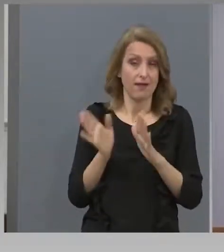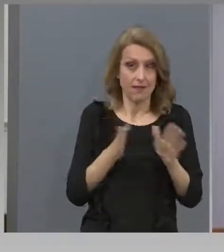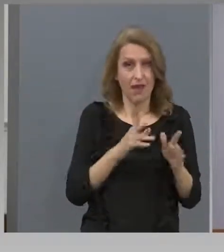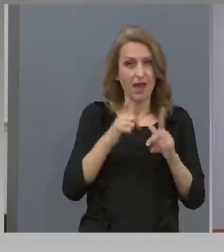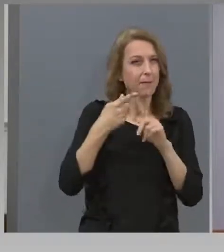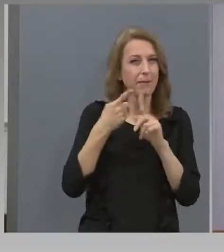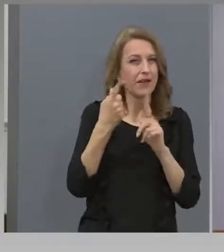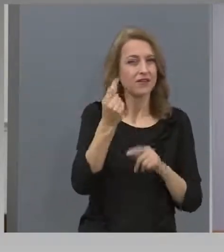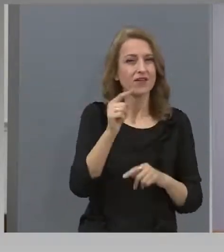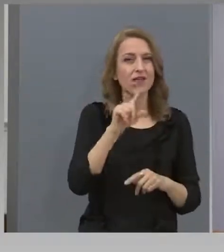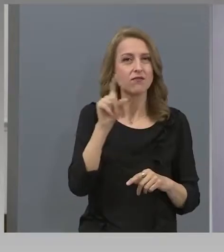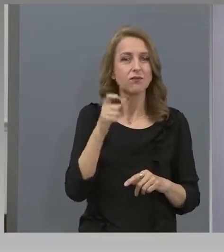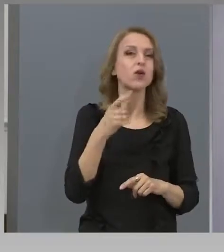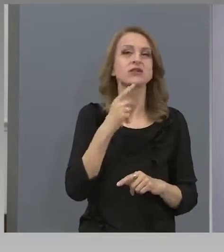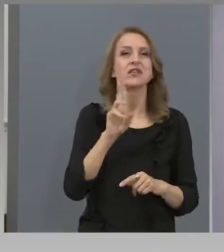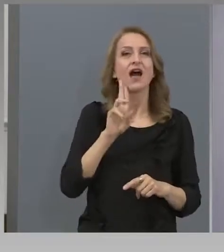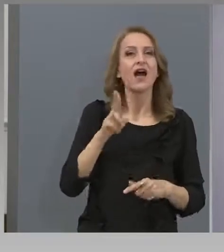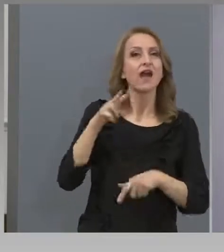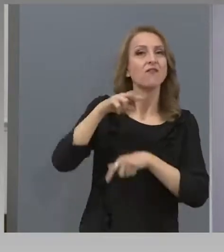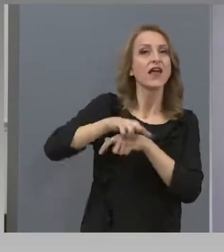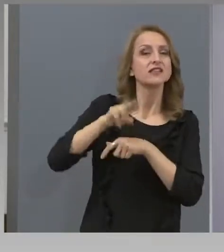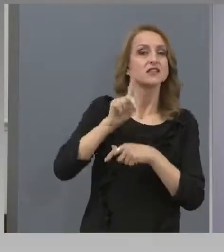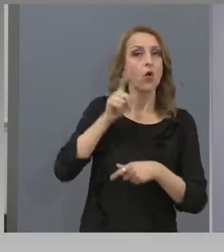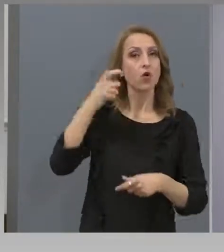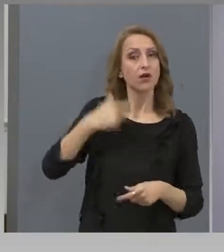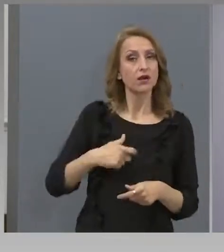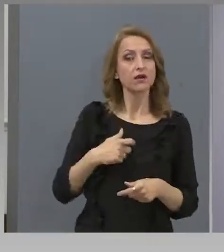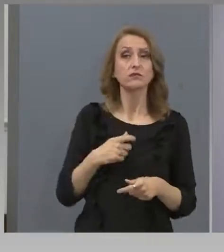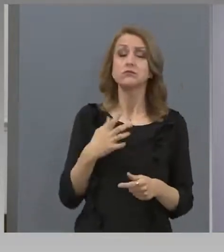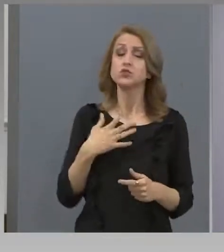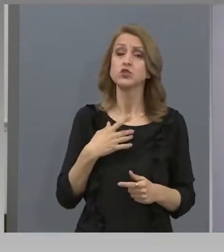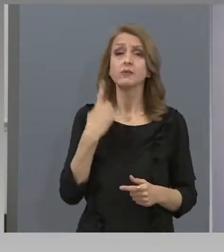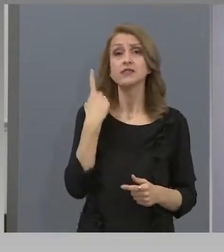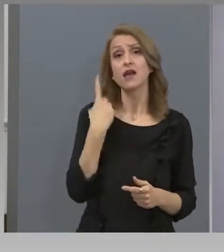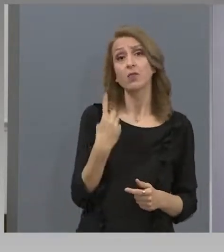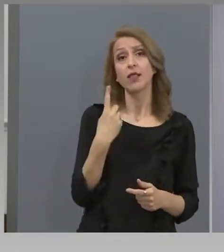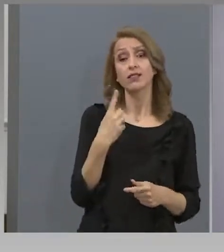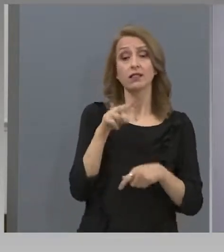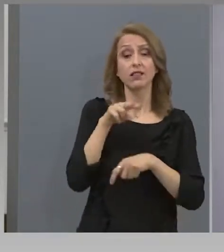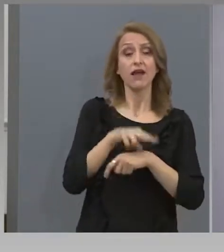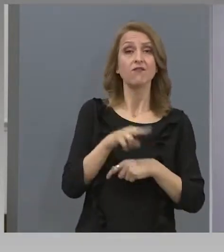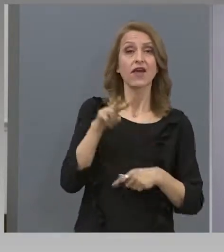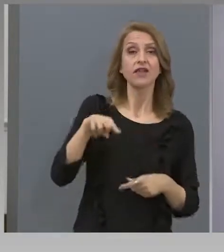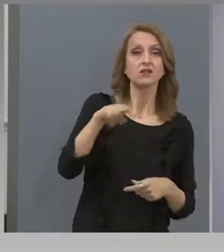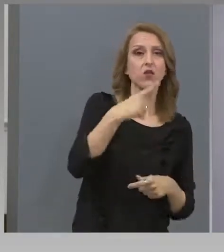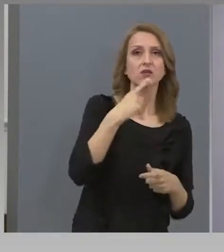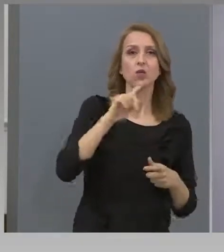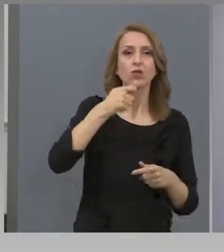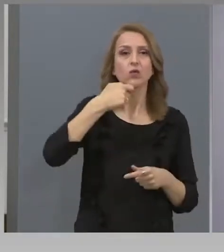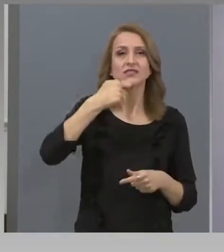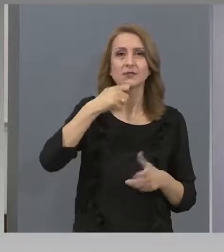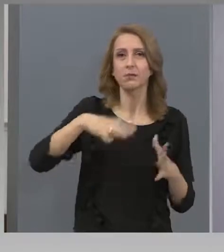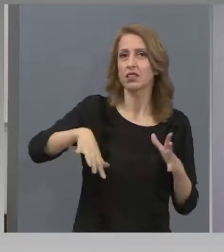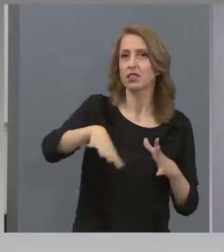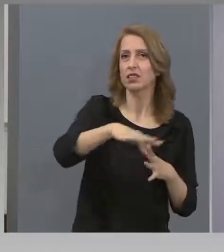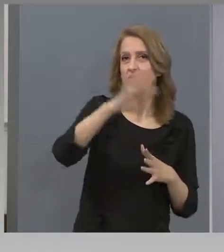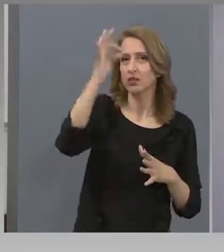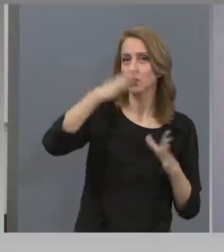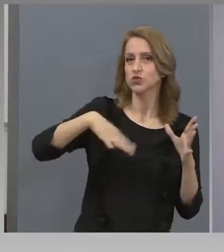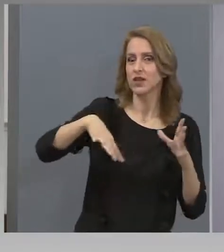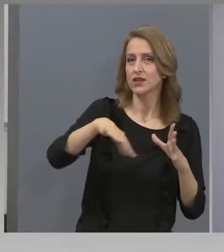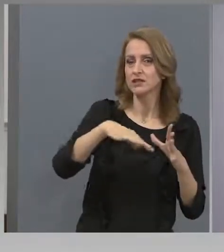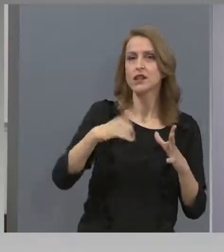както ви казах, ще допусним възможността и за един квестур в изпитна зала, което ще намали броя на